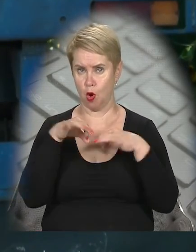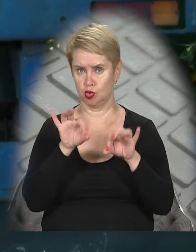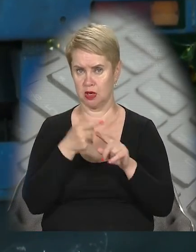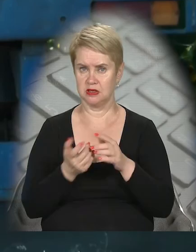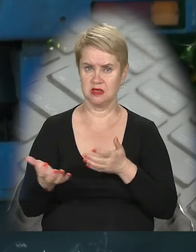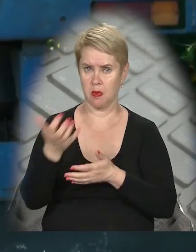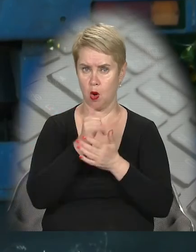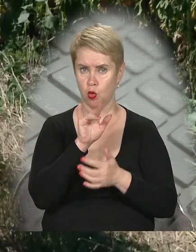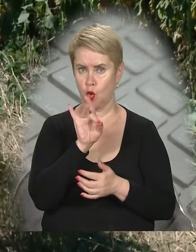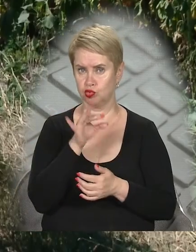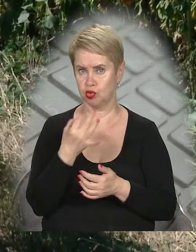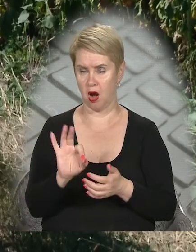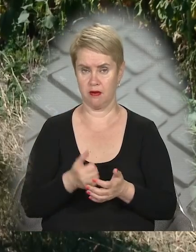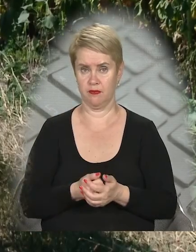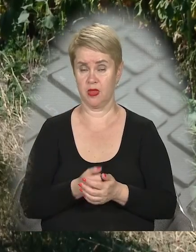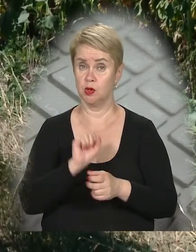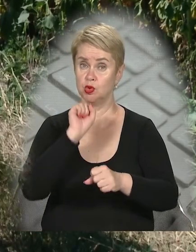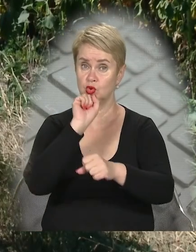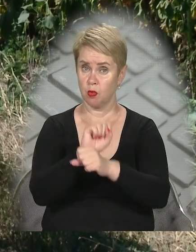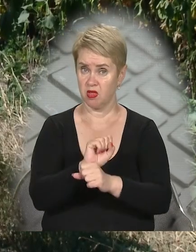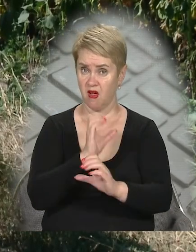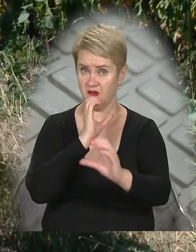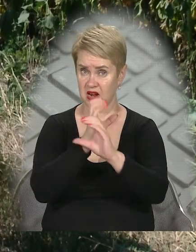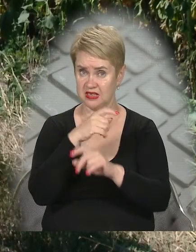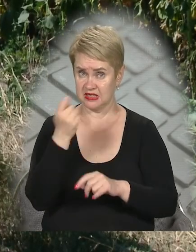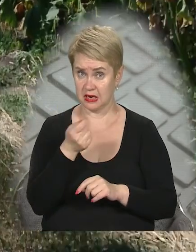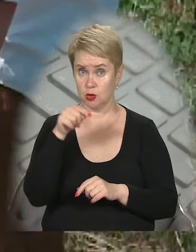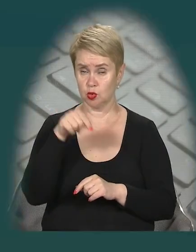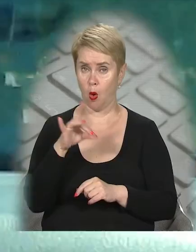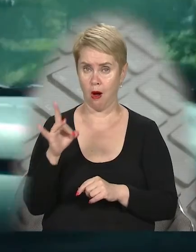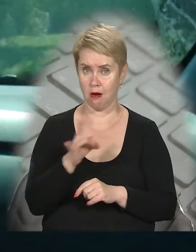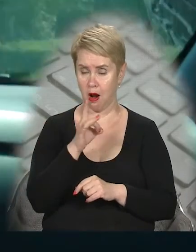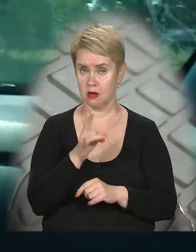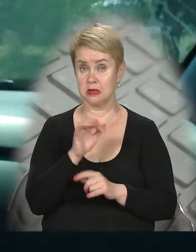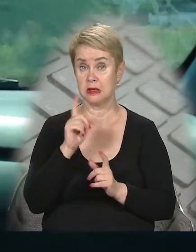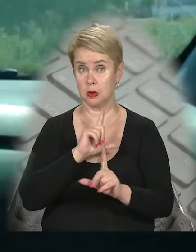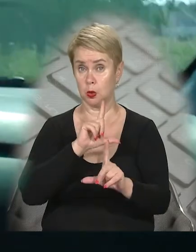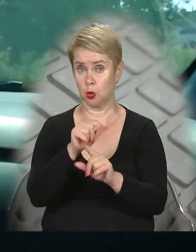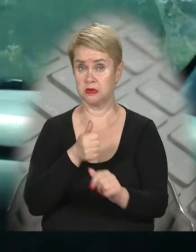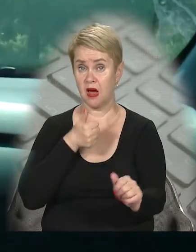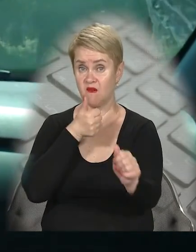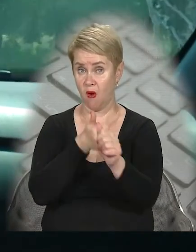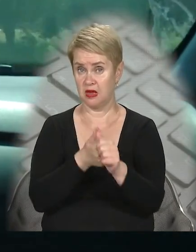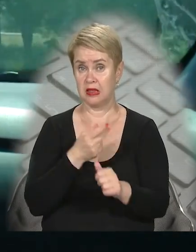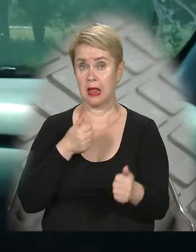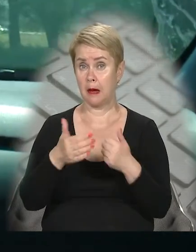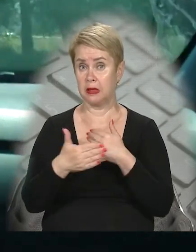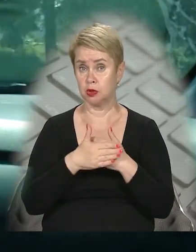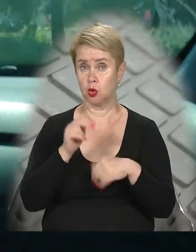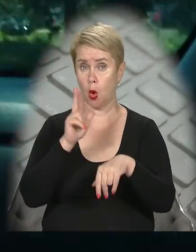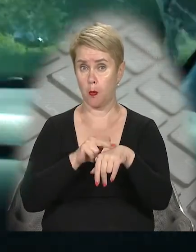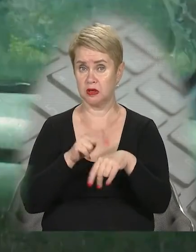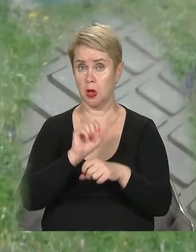які збирають урожай. Чи зупинять вантажівку з зерном цього разу? Рухаємося за воговозом. Наближаємось до